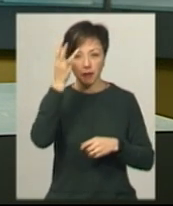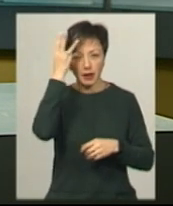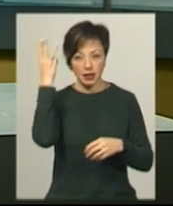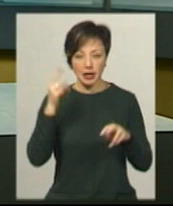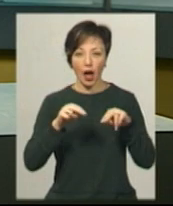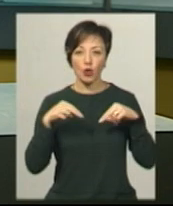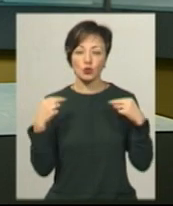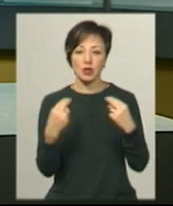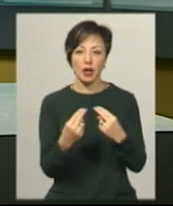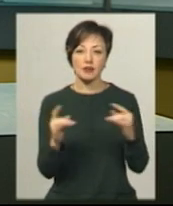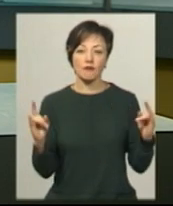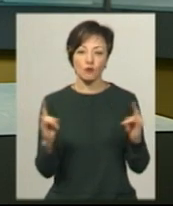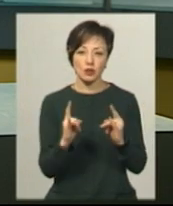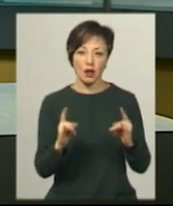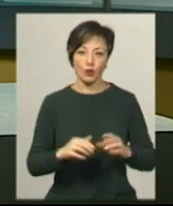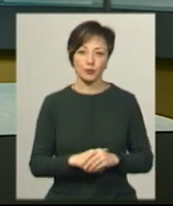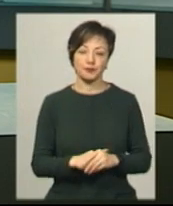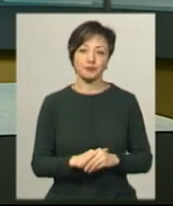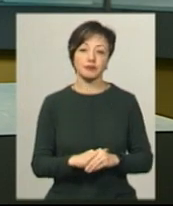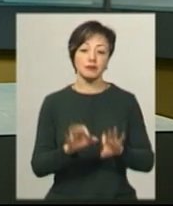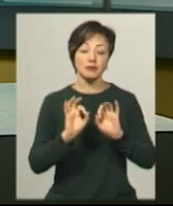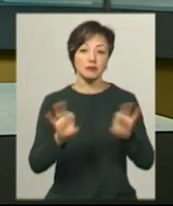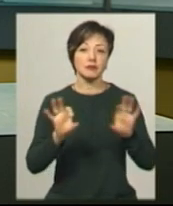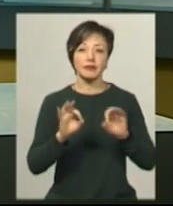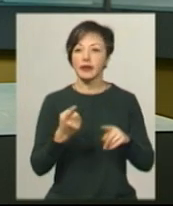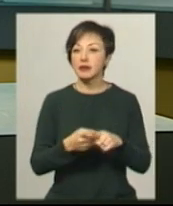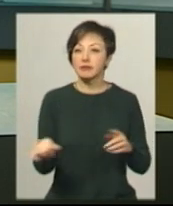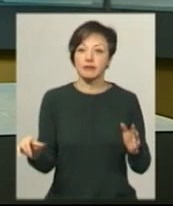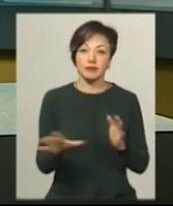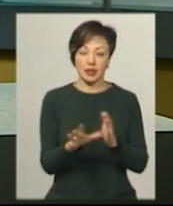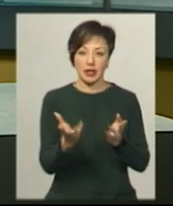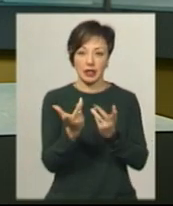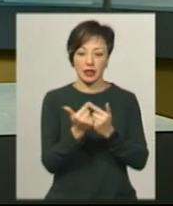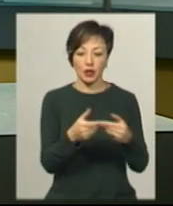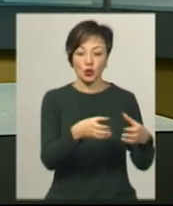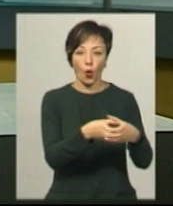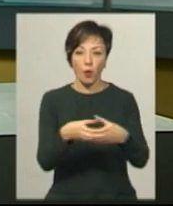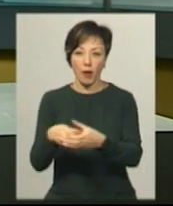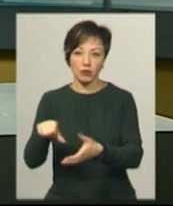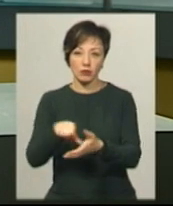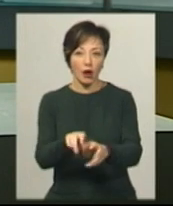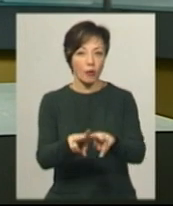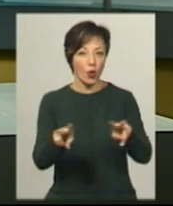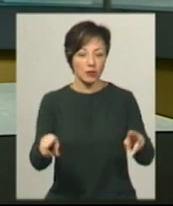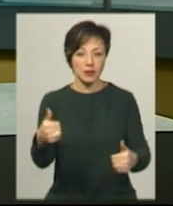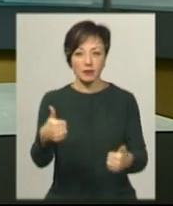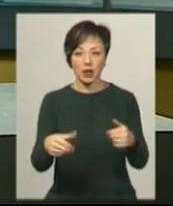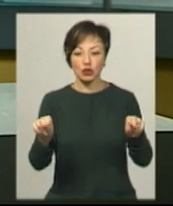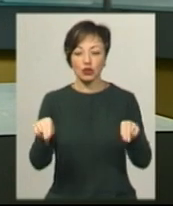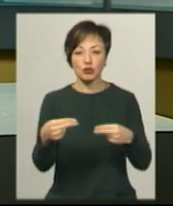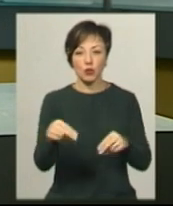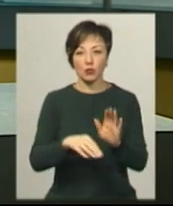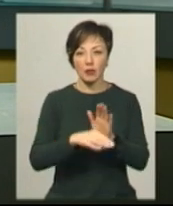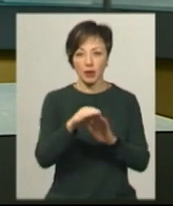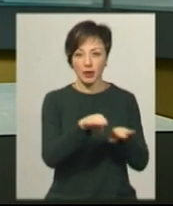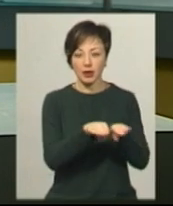мініфутболу і футзалу Артем Глас. За його словами, це рекордна кількість команд, що бере участь у подібних змаганнях. Чемпіон преміум ліги